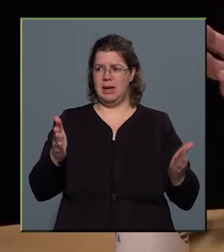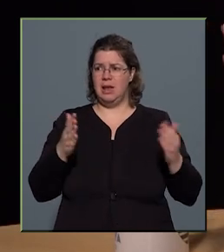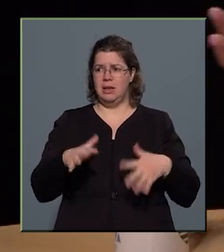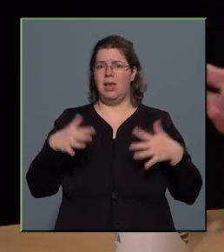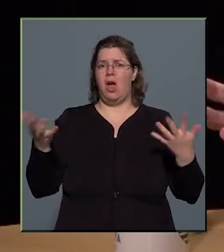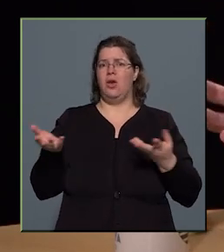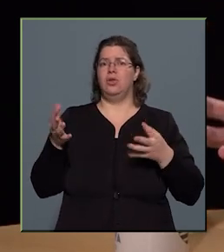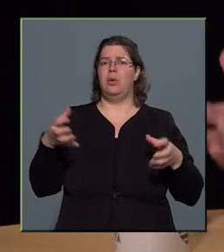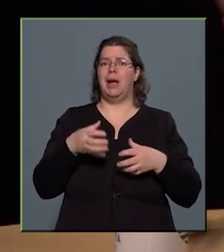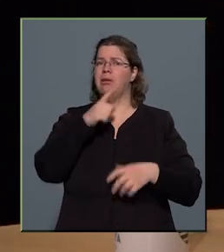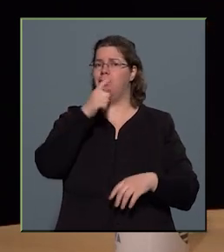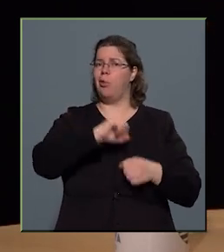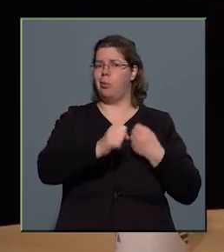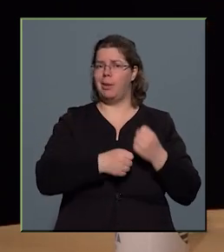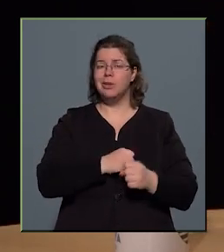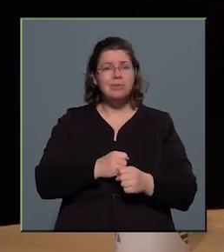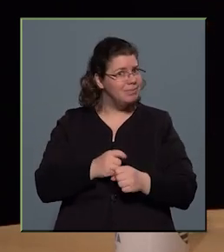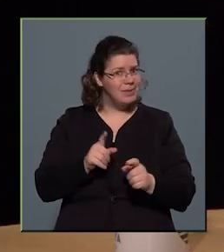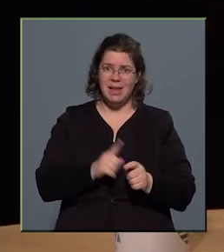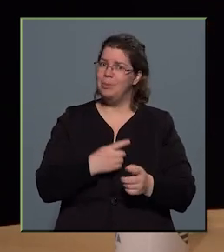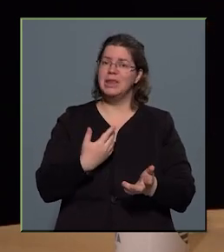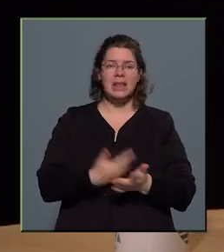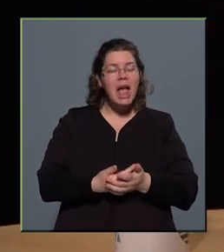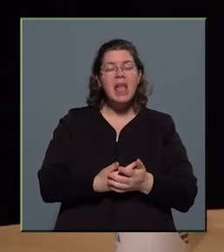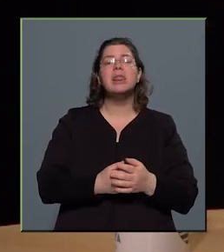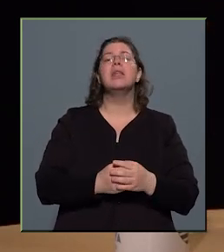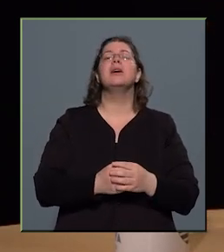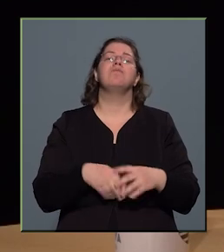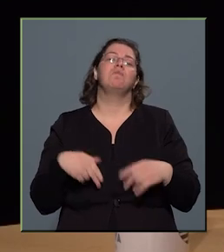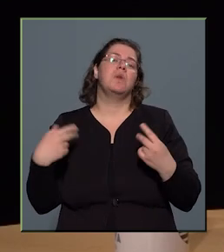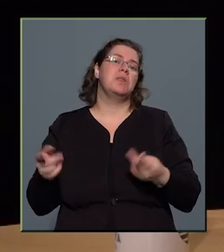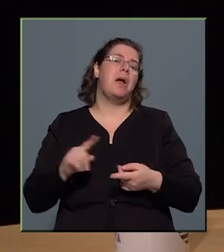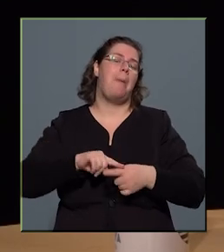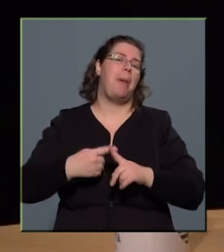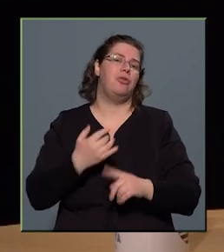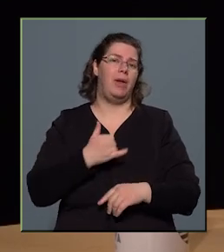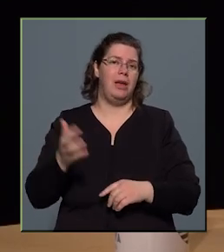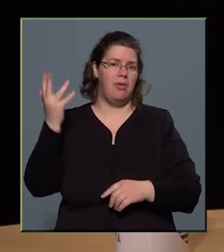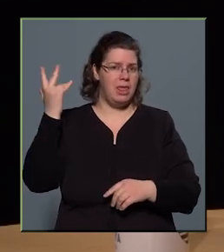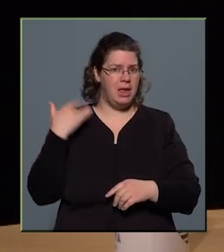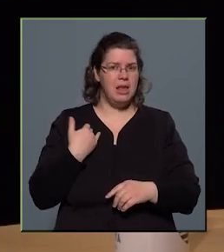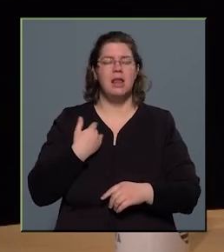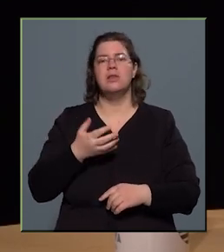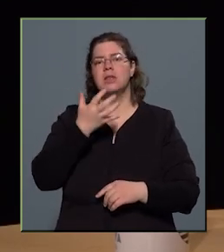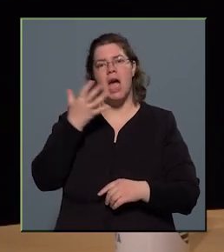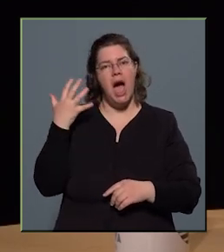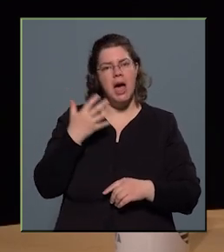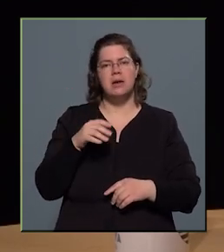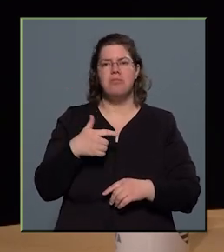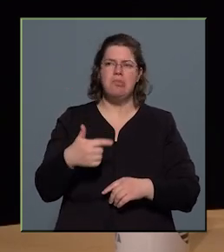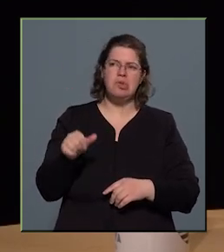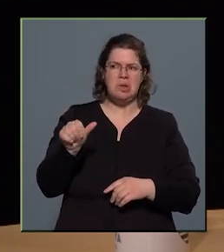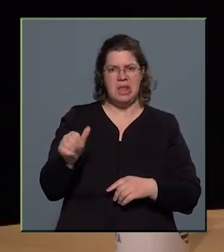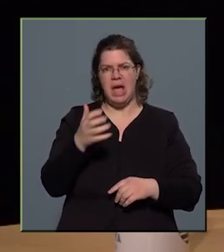tömegeket fog megmozgatni. Nem így lett. Aztán másfél évvel ezelőtt, nyáron, huszonegy